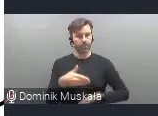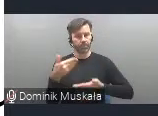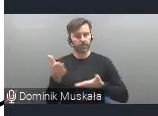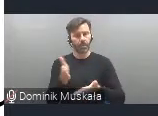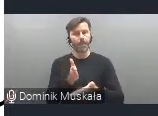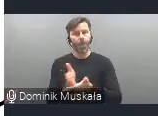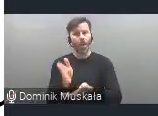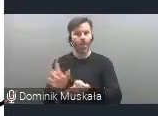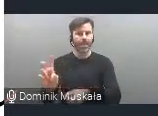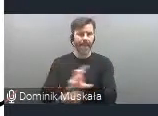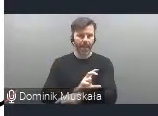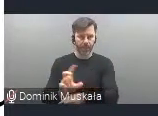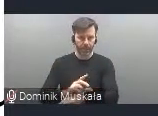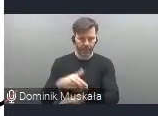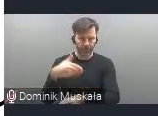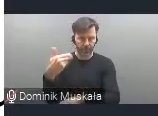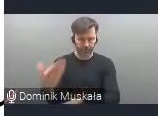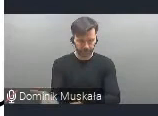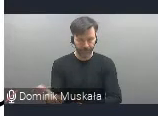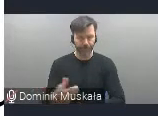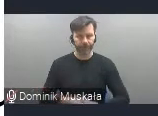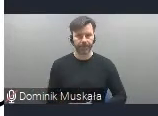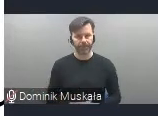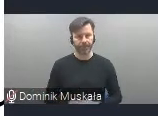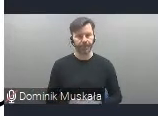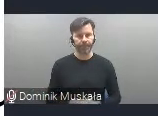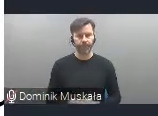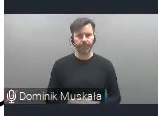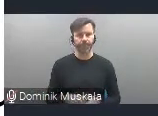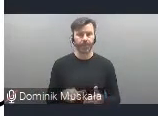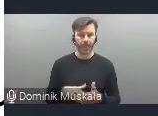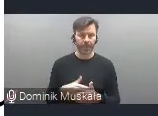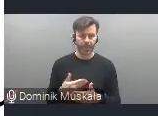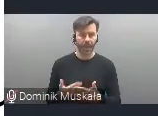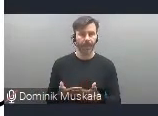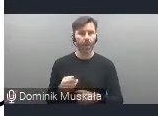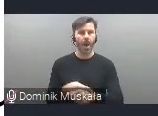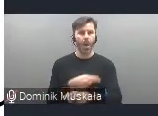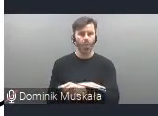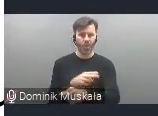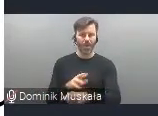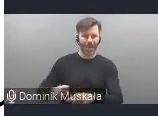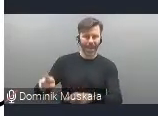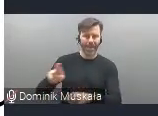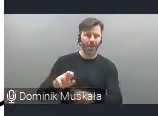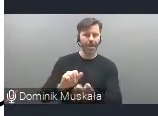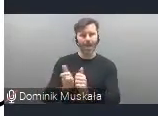zainteresowanych stron takich jak właśnie administracje regionalne, czy